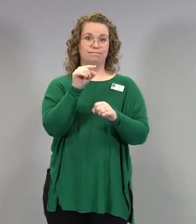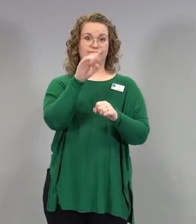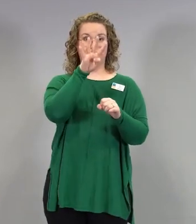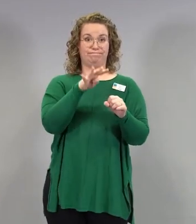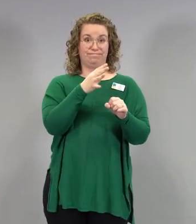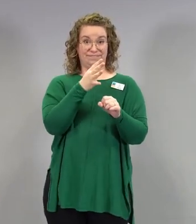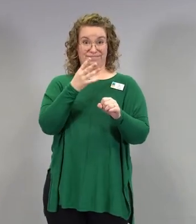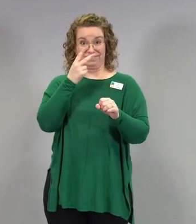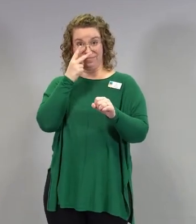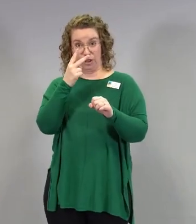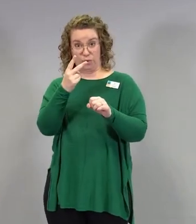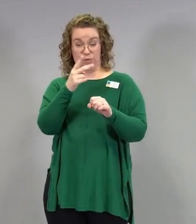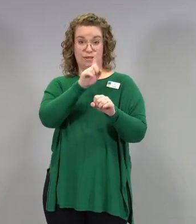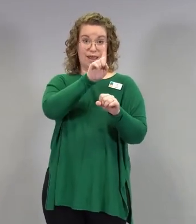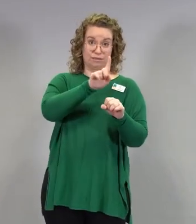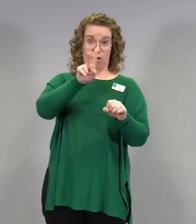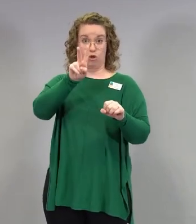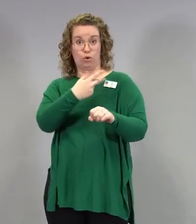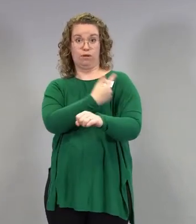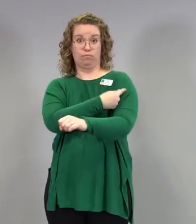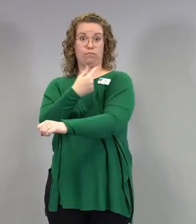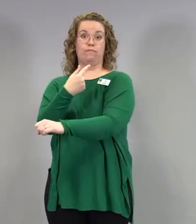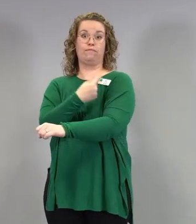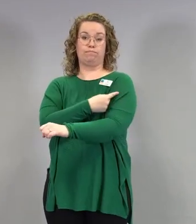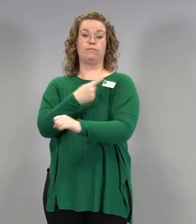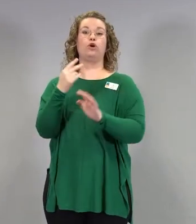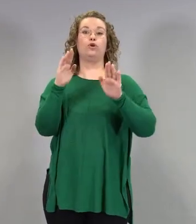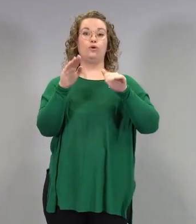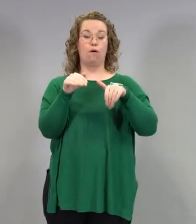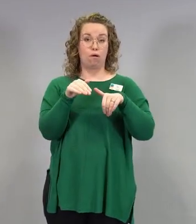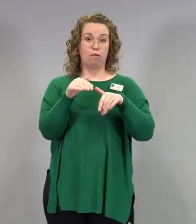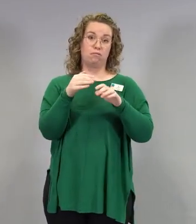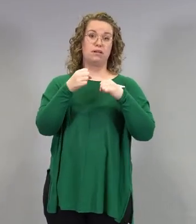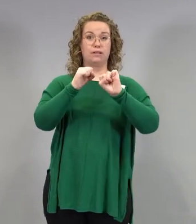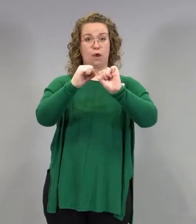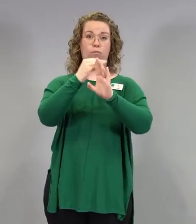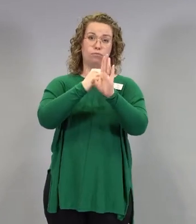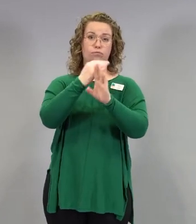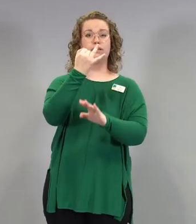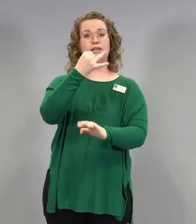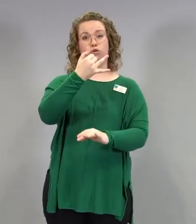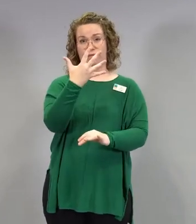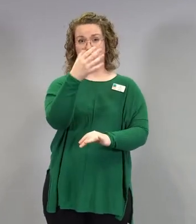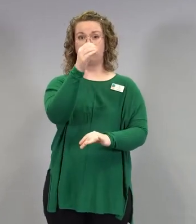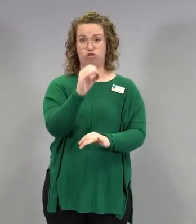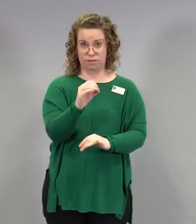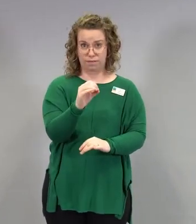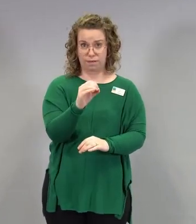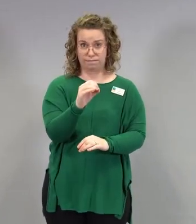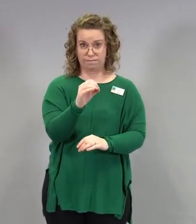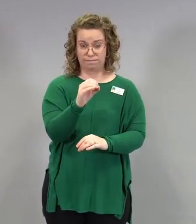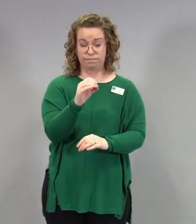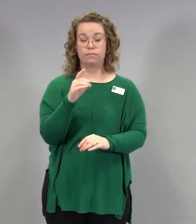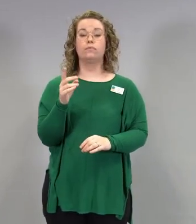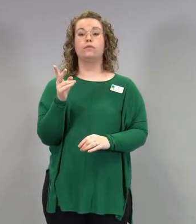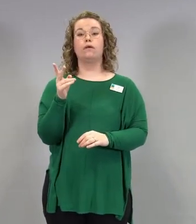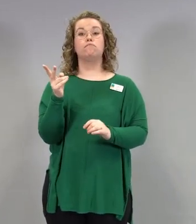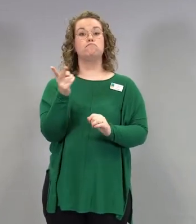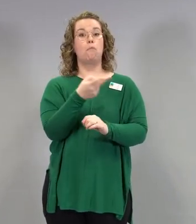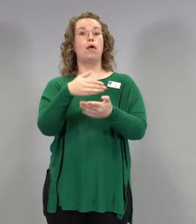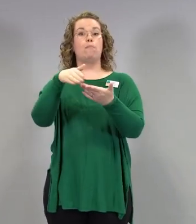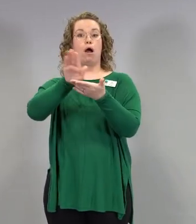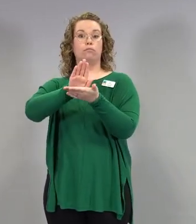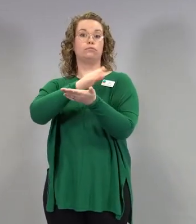75 prosentin tehossa. Ja ne, jotka oli saanut sitten kaikki kaksi annosta, niin ollaan tuolla jo yli 90